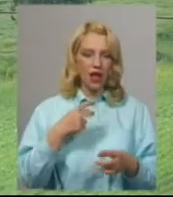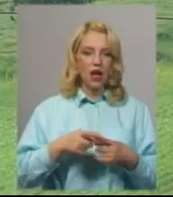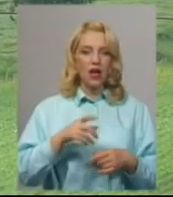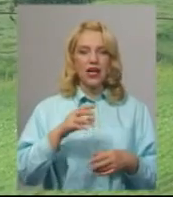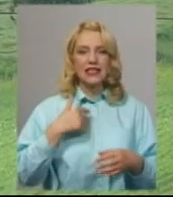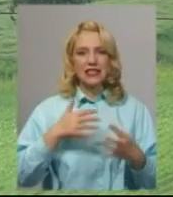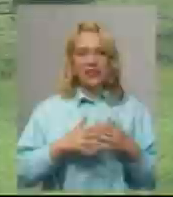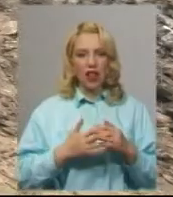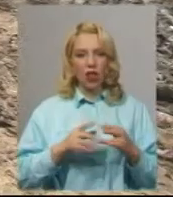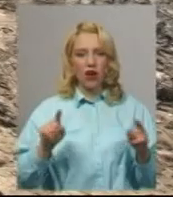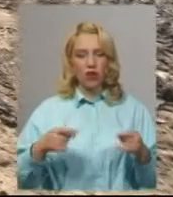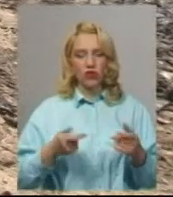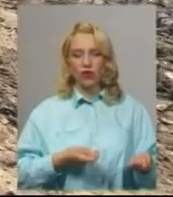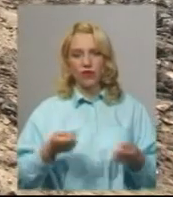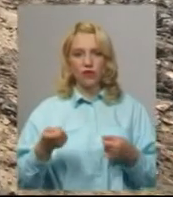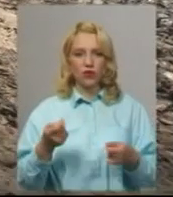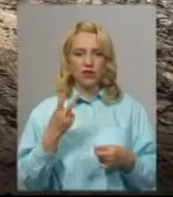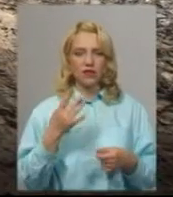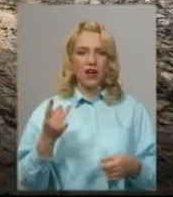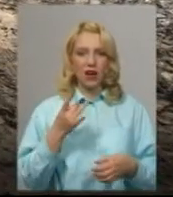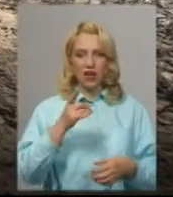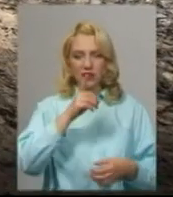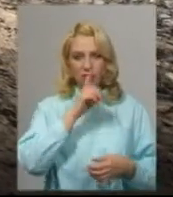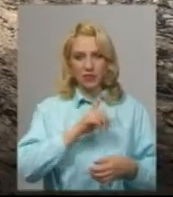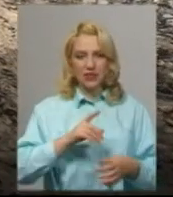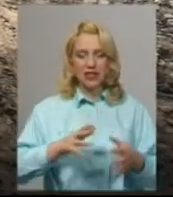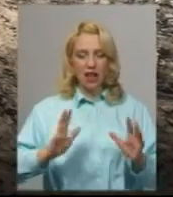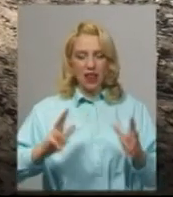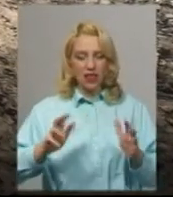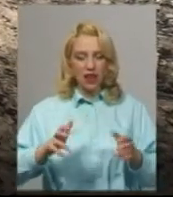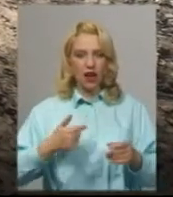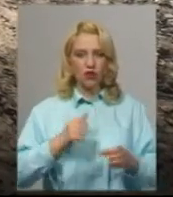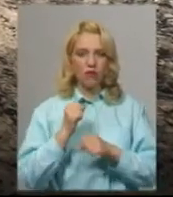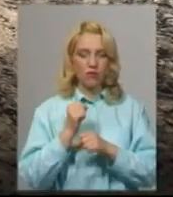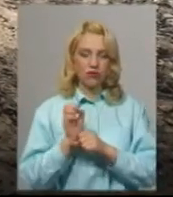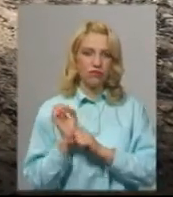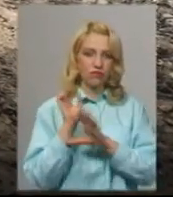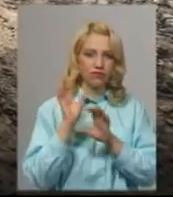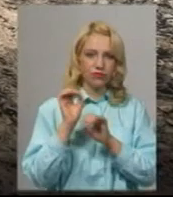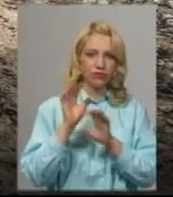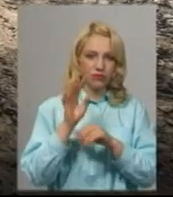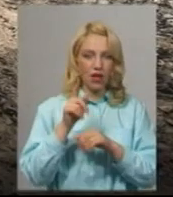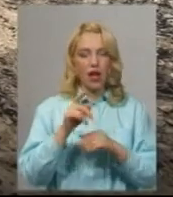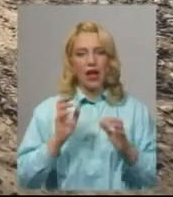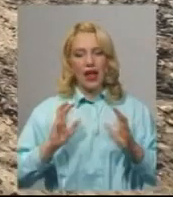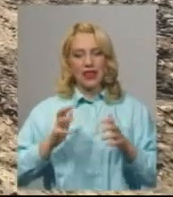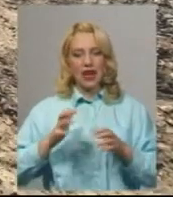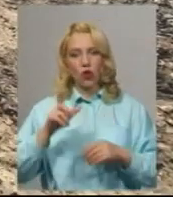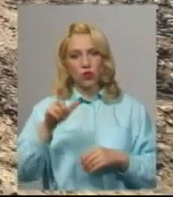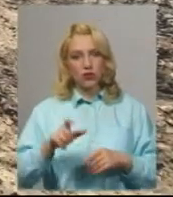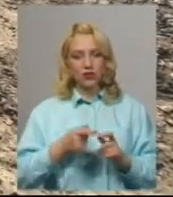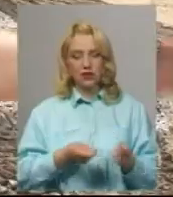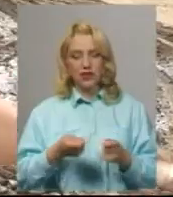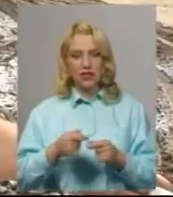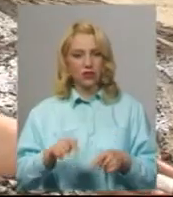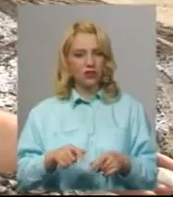організовано на полігон. Два рази в місяць їздить трактор від сільської ради, ми в мішках скидаємо на прицеп. І тракторіст везе сюди, але наскільки я знаю, вони